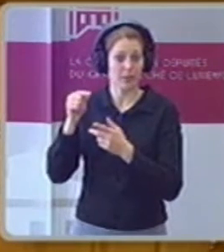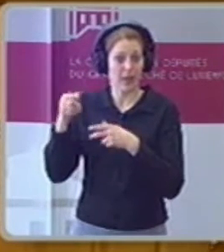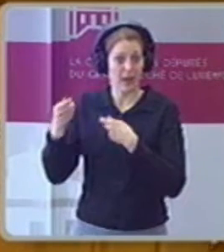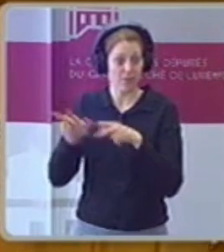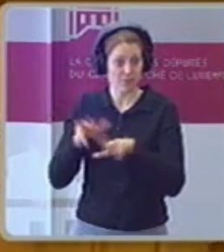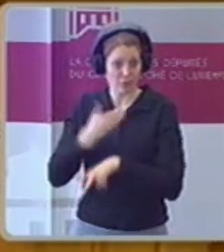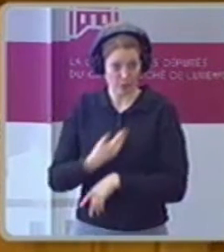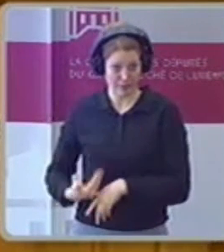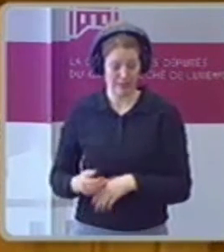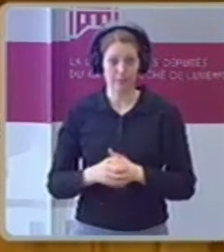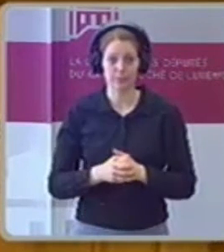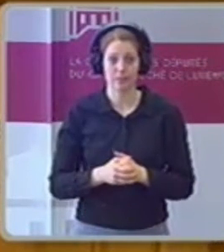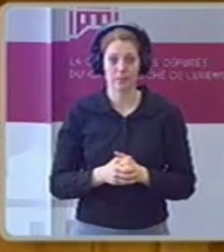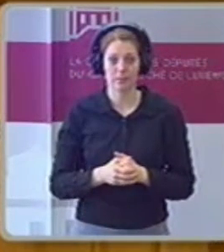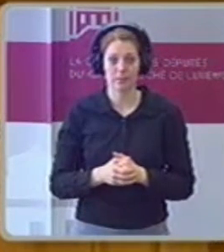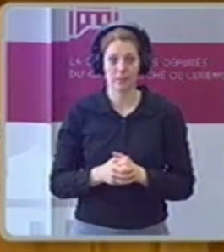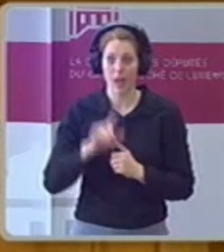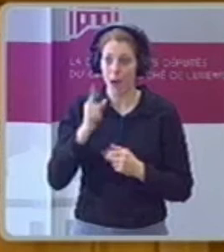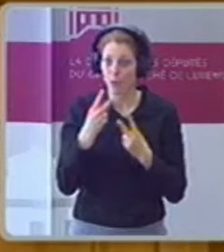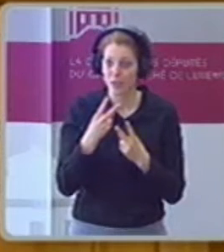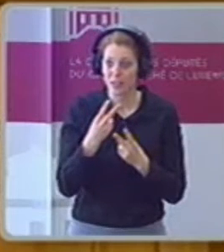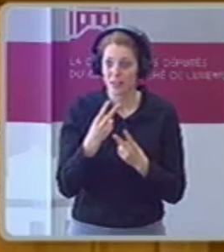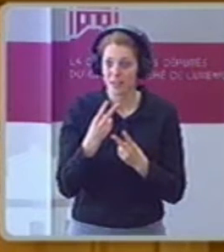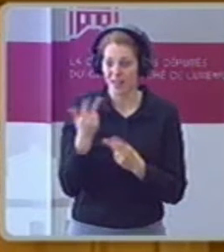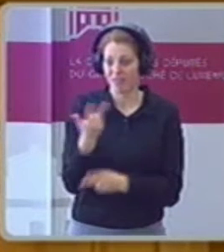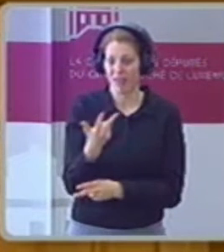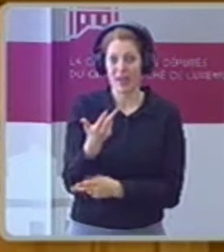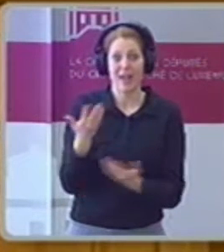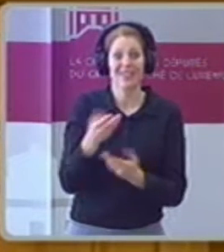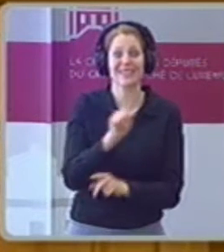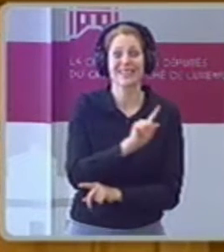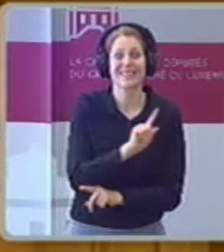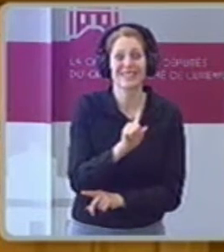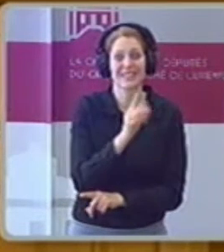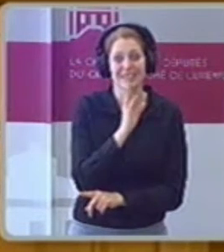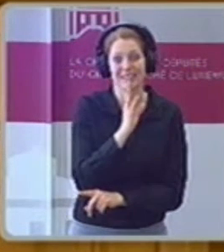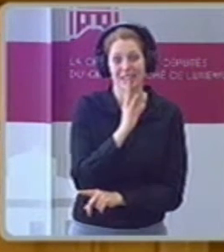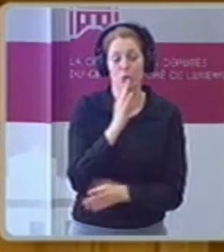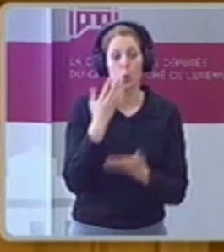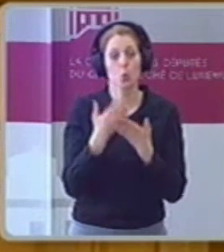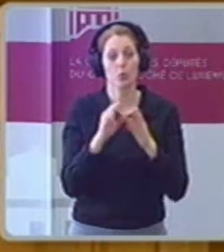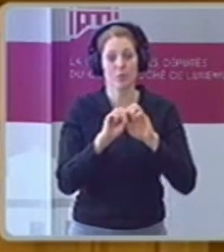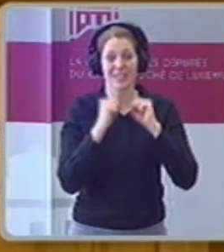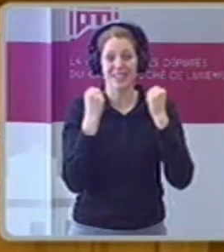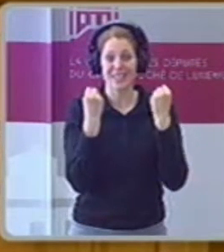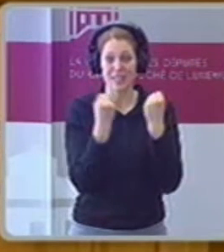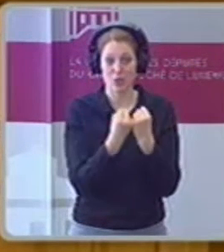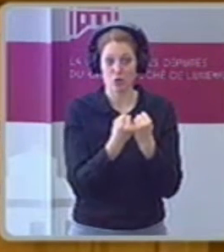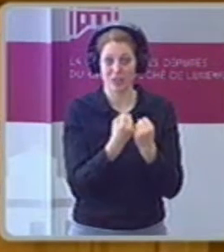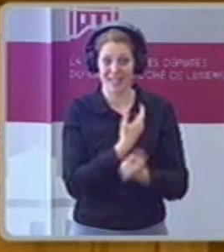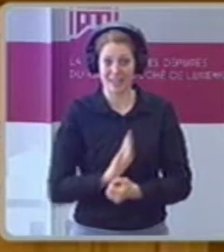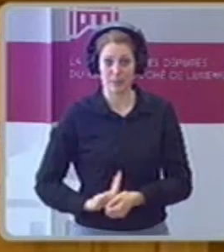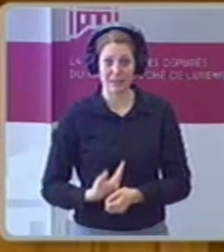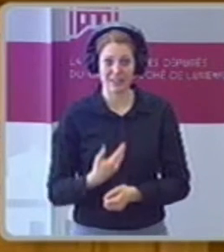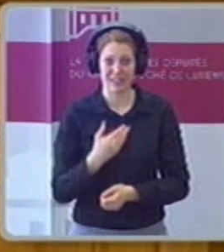wenn der Staatsminister nach 30 Sekunden am Gangen hat, dann hat gesagt, das Geldbudgetär